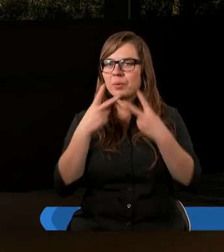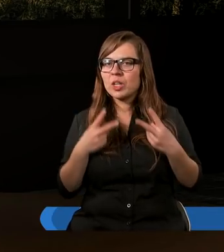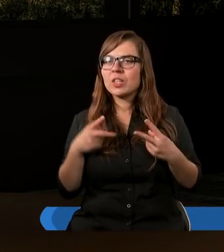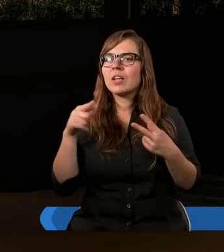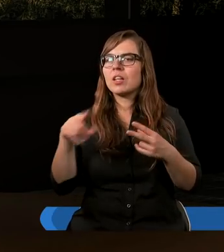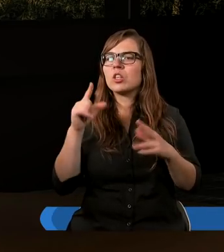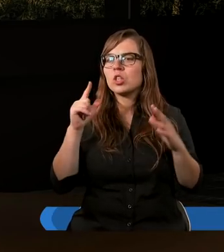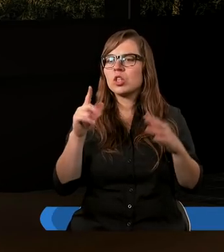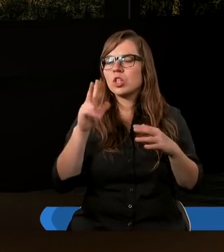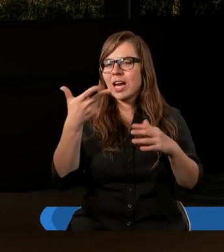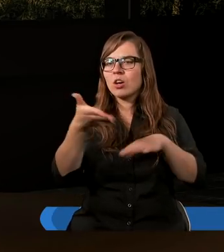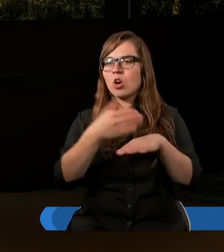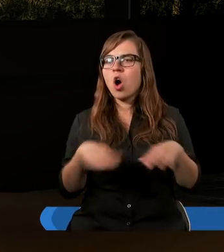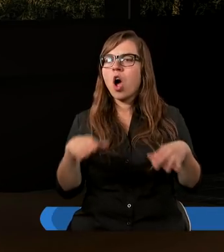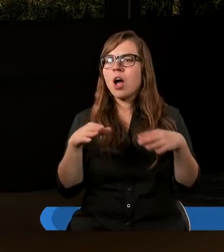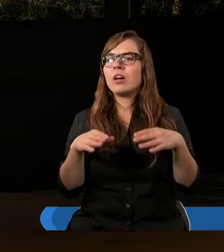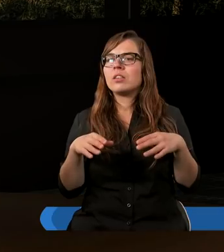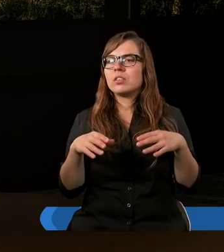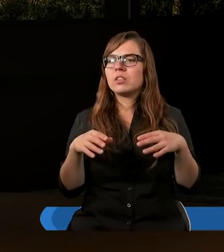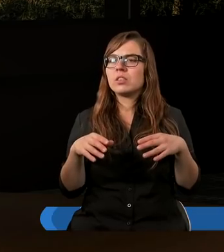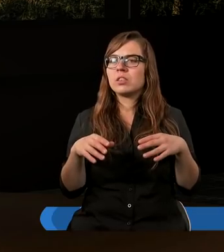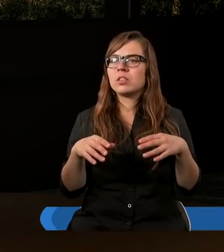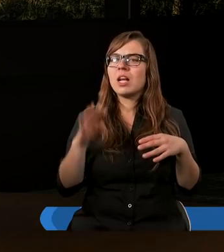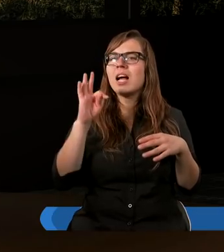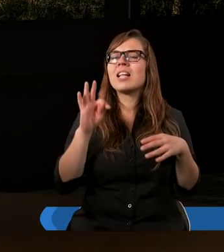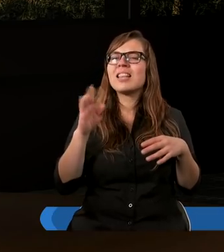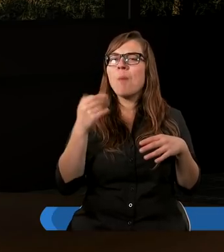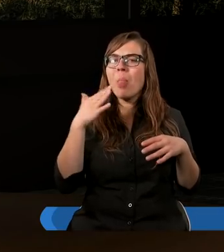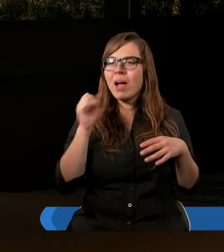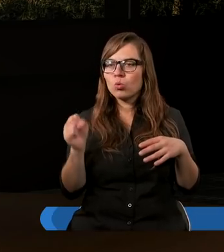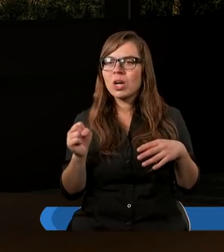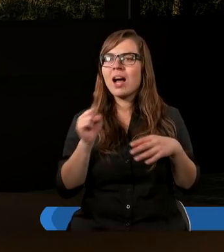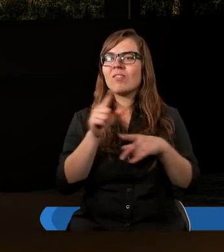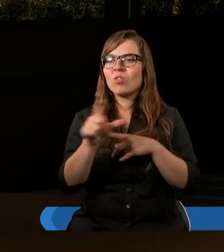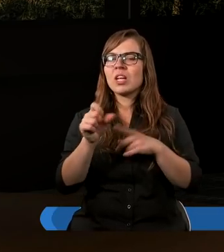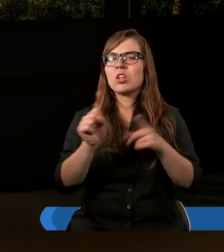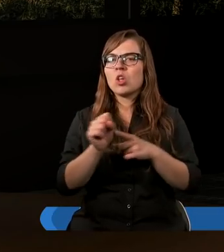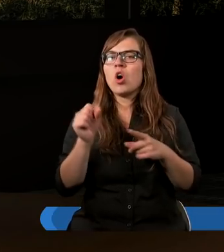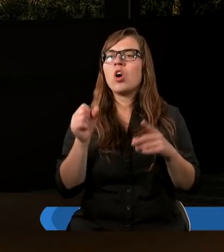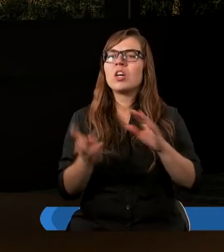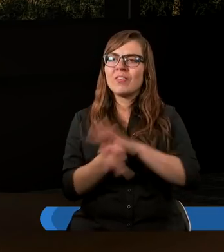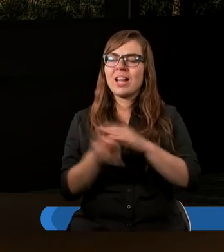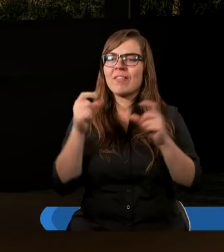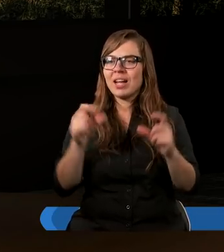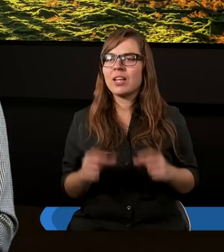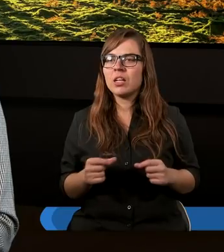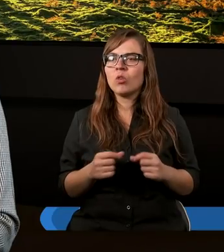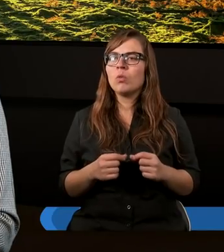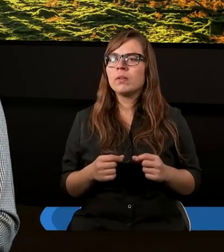nam z tosiego rozdziału II Tymoteusza od 12 do 17 wersetu.